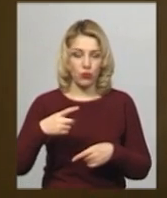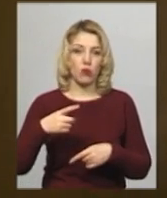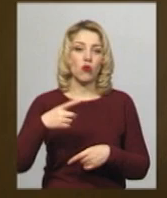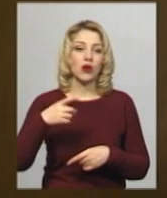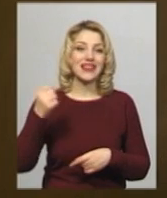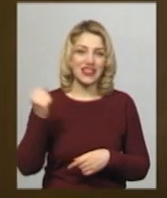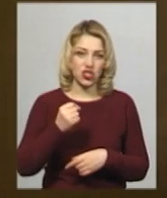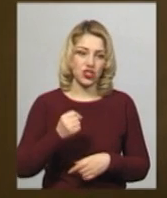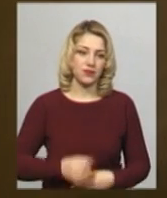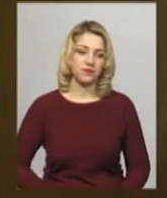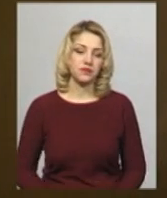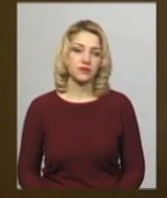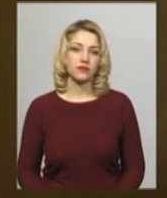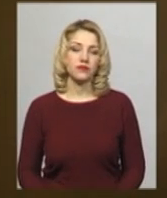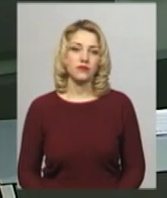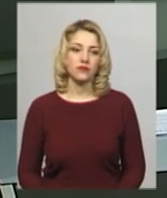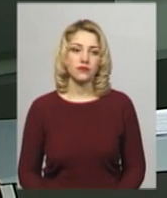Горішевський, новини Поділля, Центр.